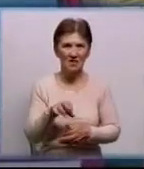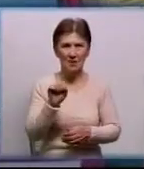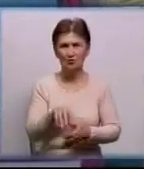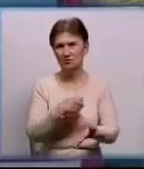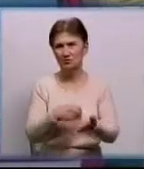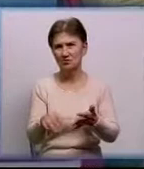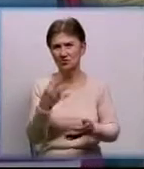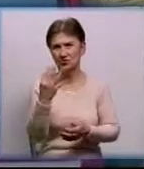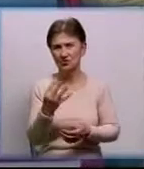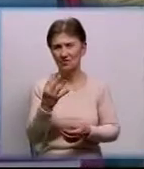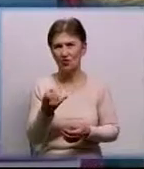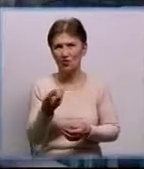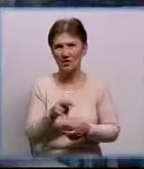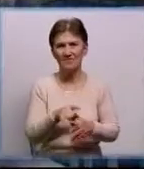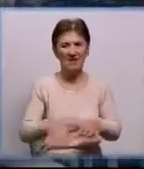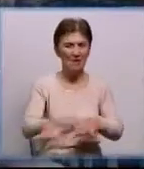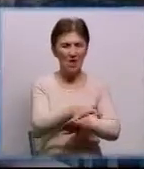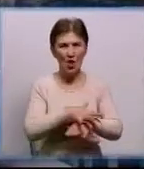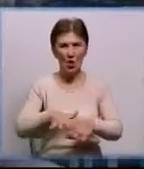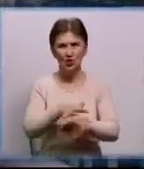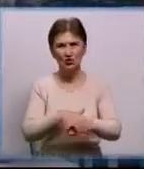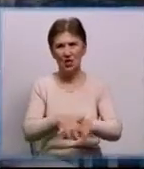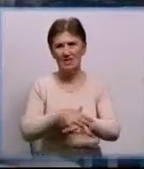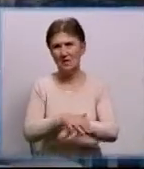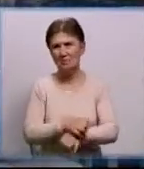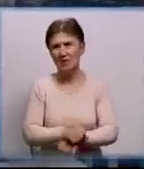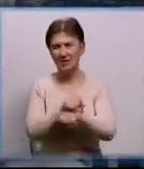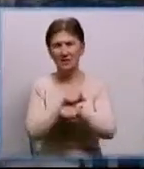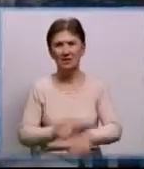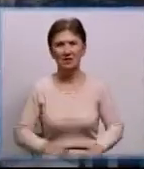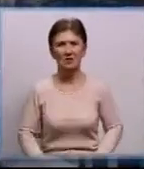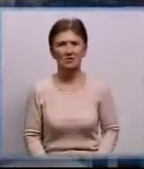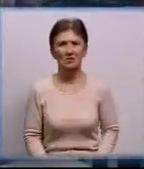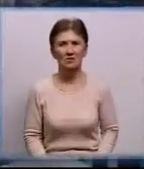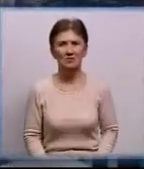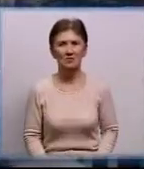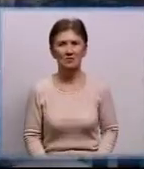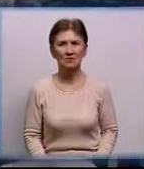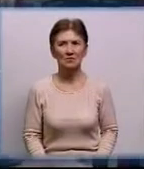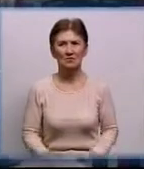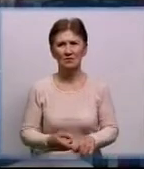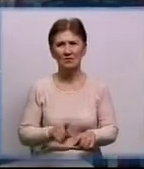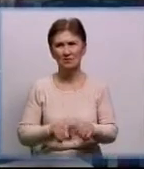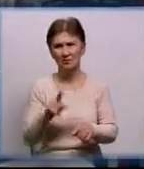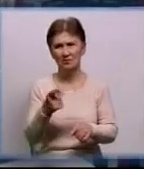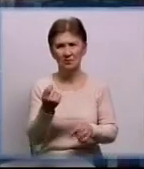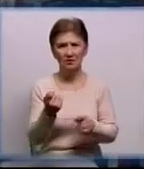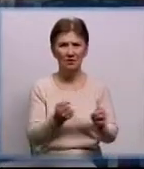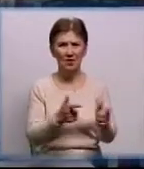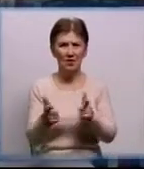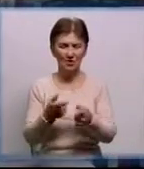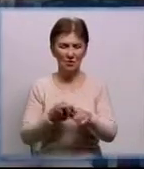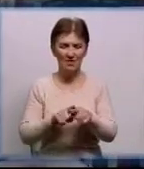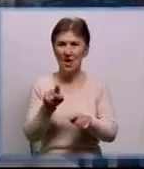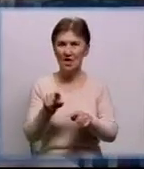травня на площі Герої Майдану. Зараз в нас вже близько тисячі книг є, тобто ми вже трошки готові до цієї